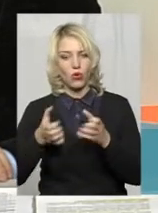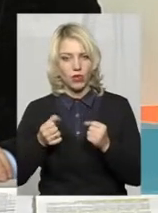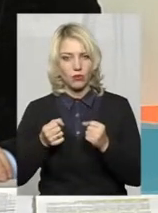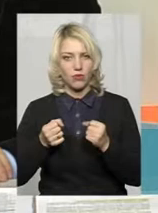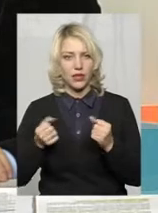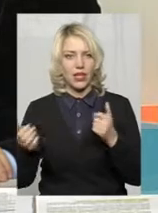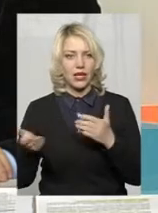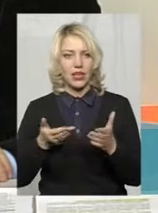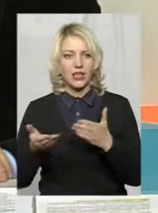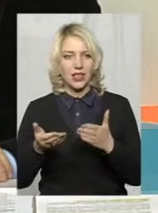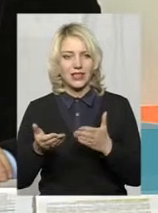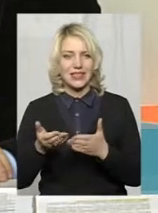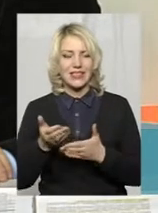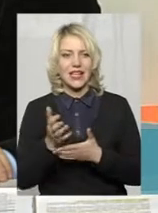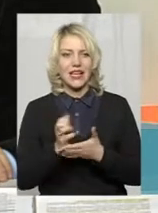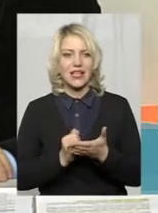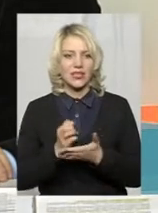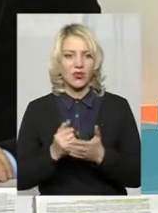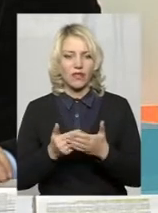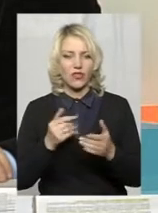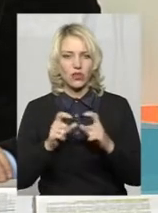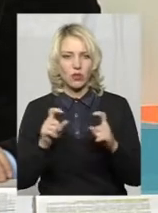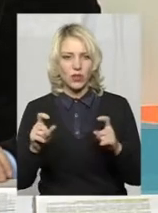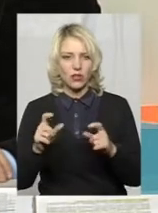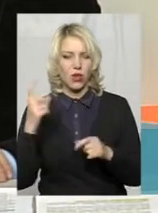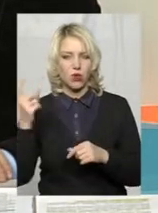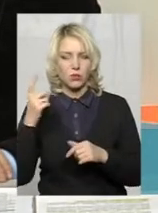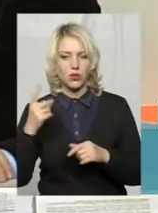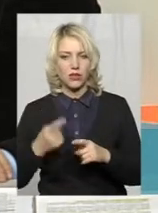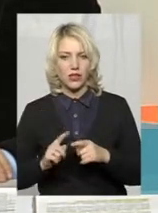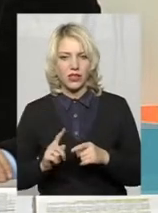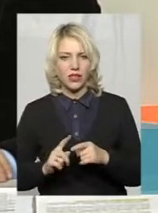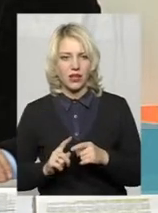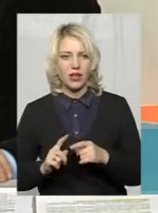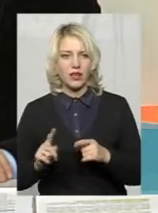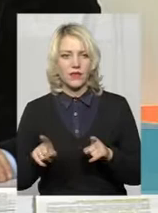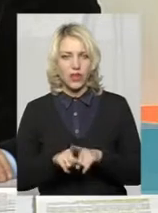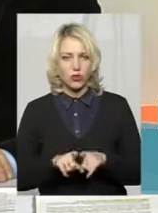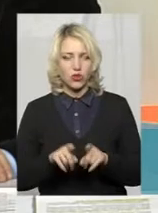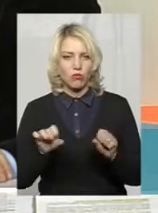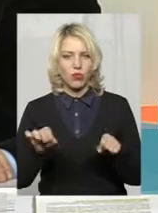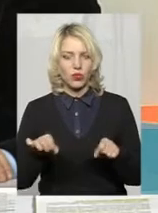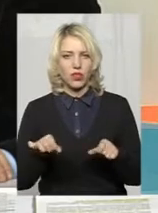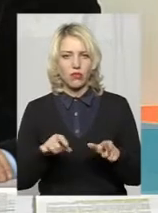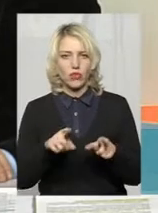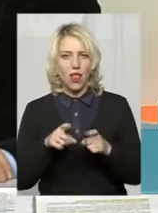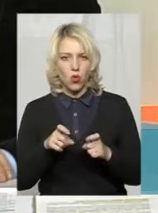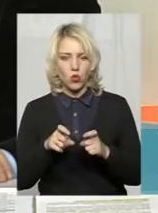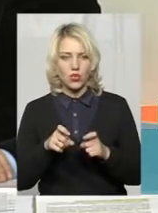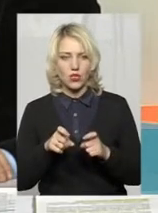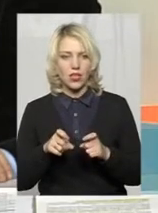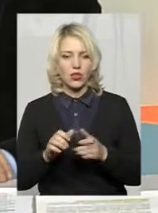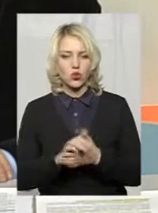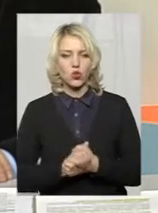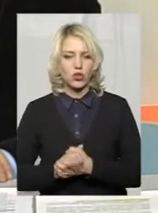якісь ресурси від тих інших суб'єктів господарювання для посилення оборознатності країни. Також, можливо, залучення суспільної